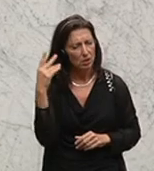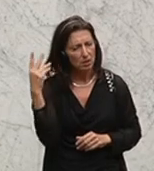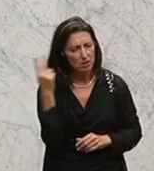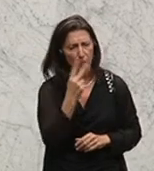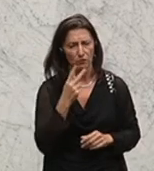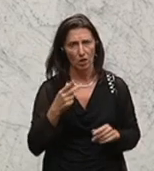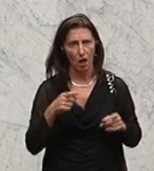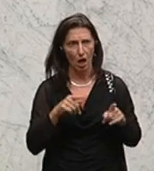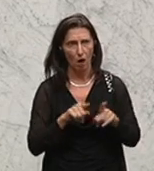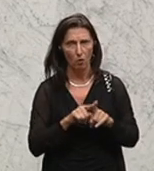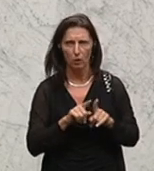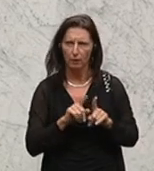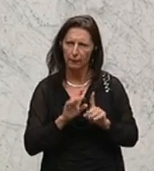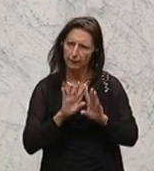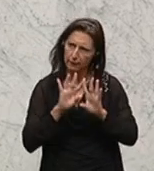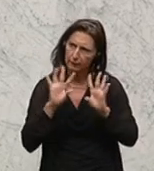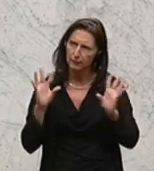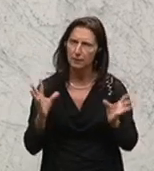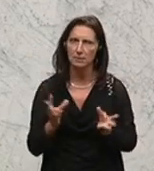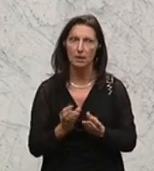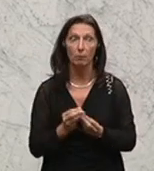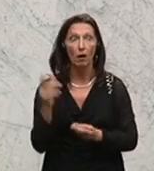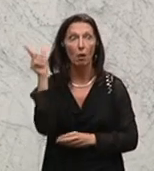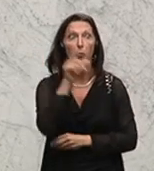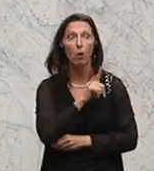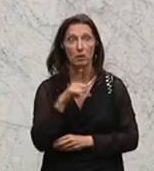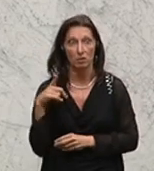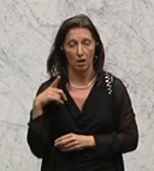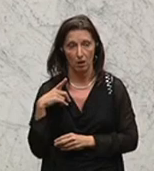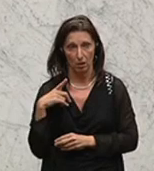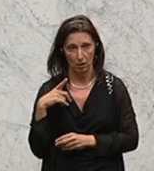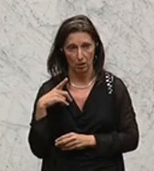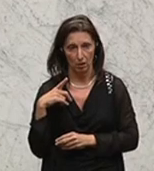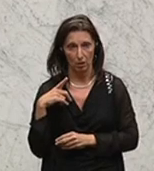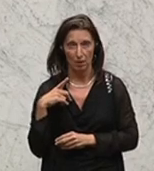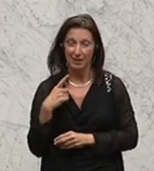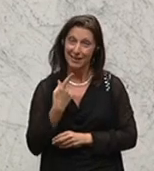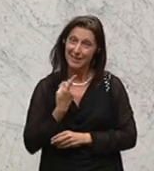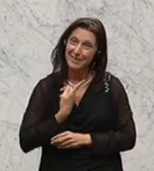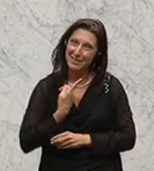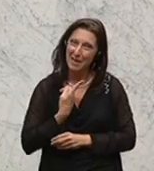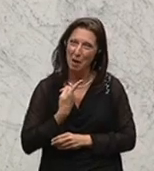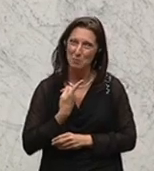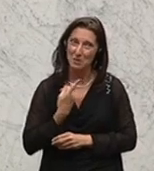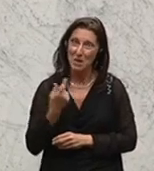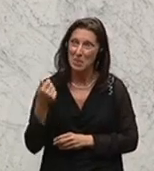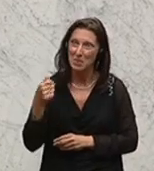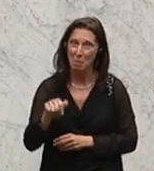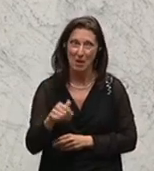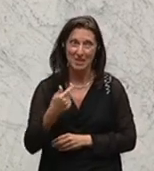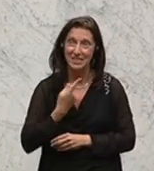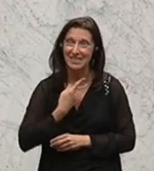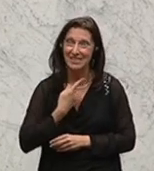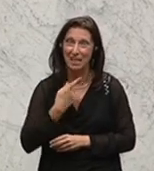die gesamte Polizei. Und ich war dabei, direkt im Burgenland